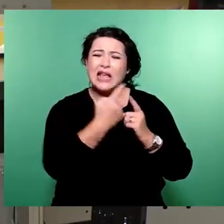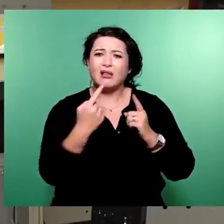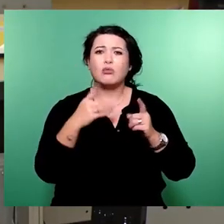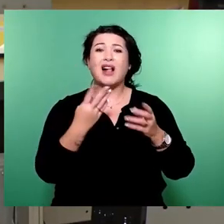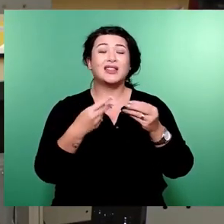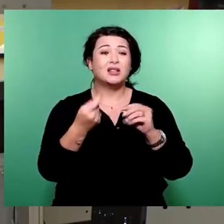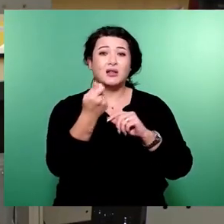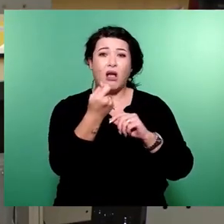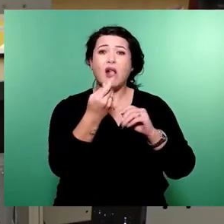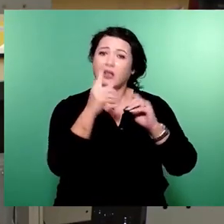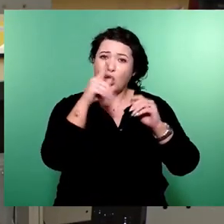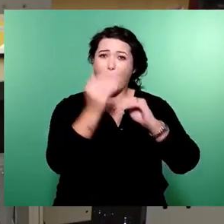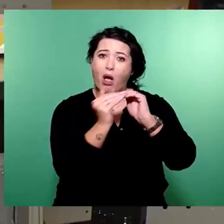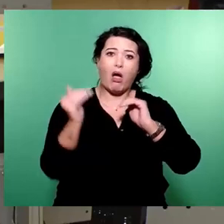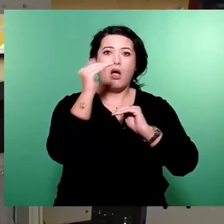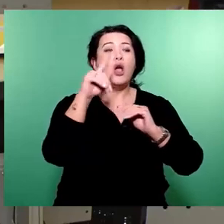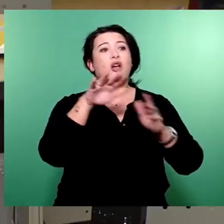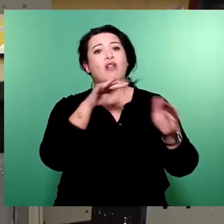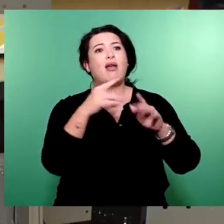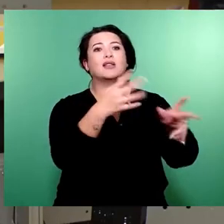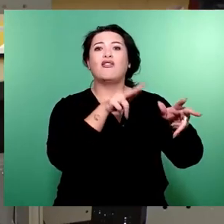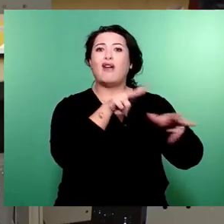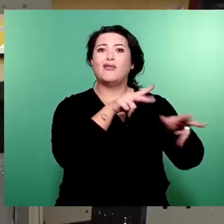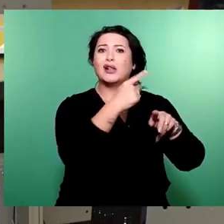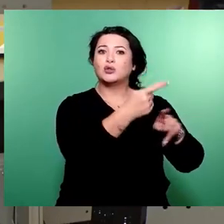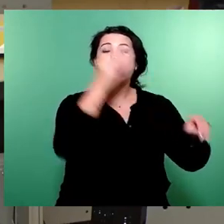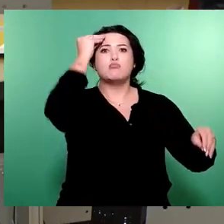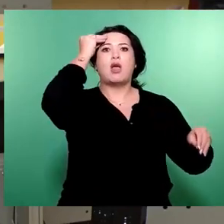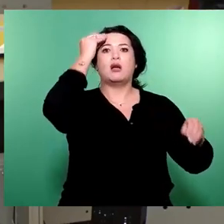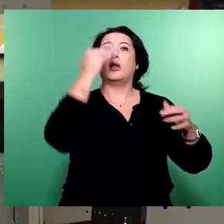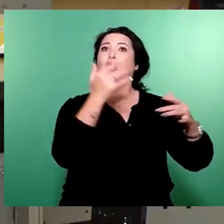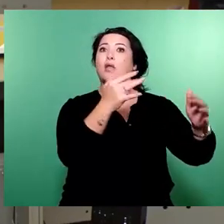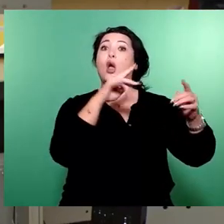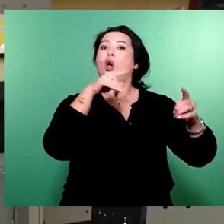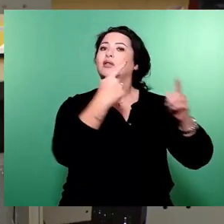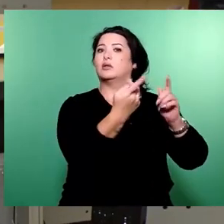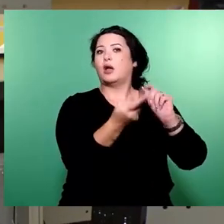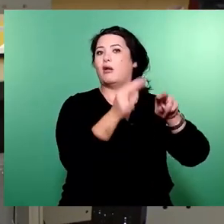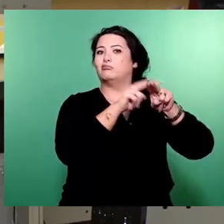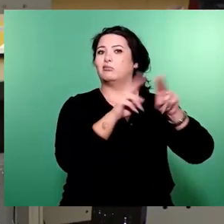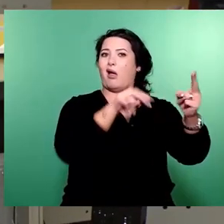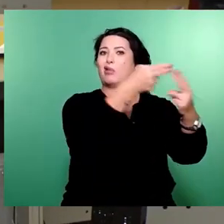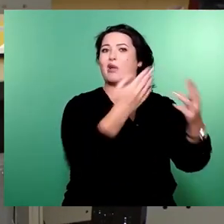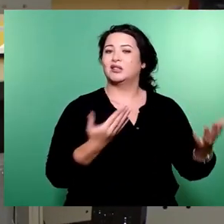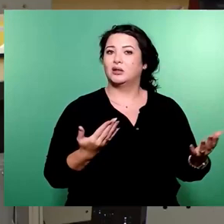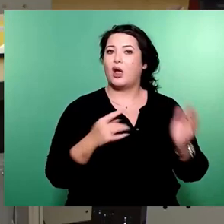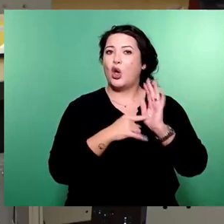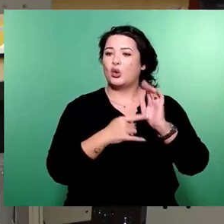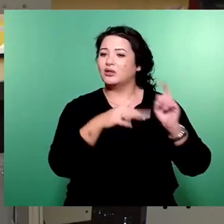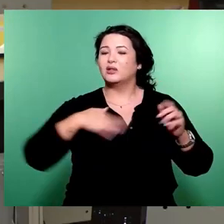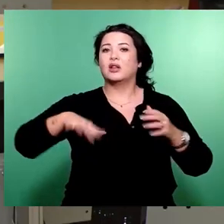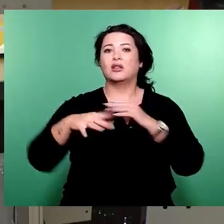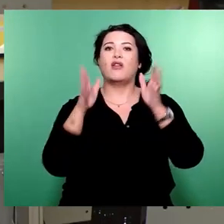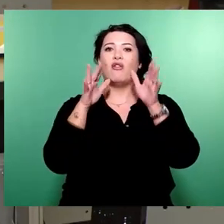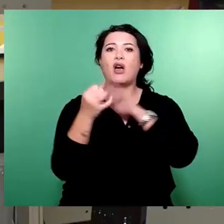Vielleicht merkt es die Verwaltung irgendwann mal und hält sich zum Beispiel an die eigenen Planungsbeschlüsse. Wir haben nämlich dort einen Beschluss, der eine Relation von Fachkräften zu Kindern